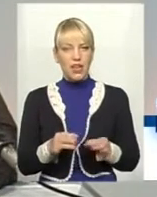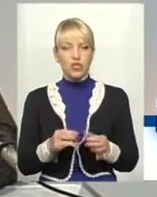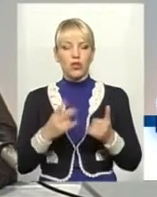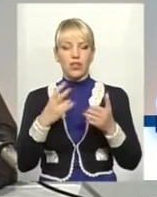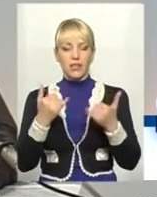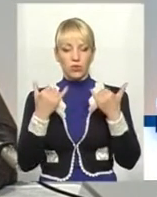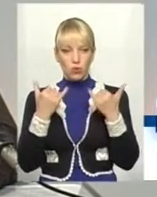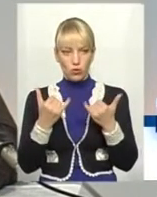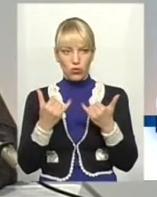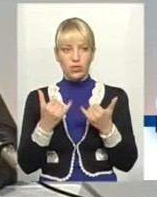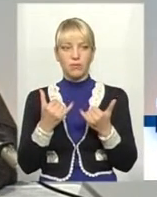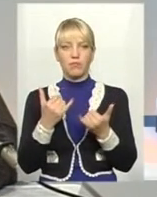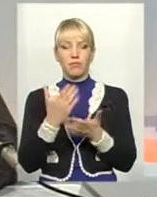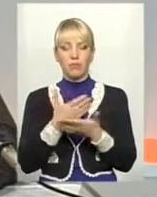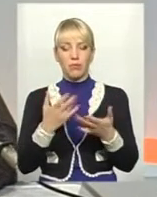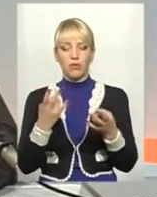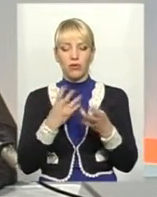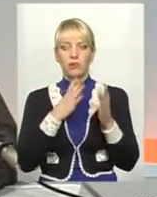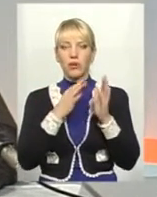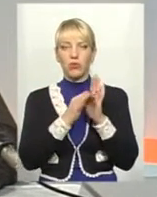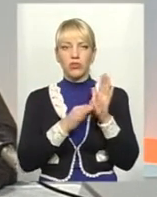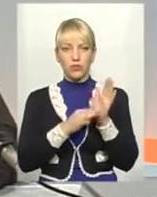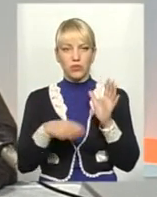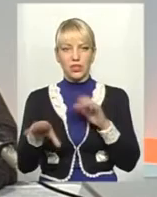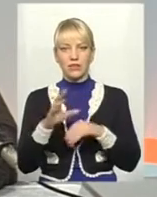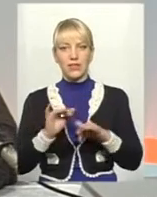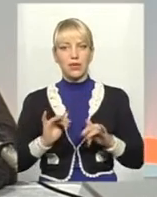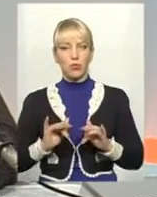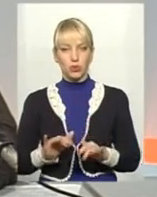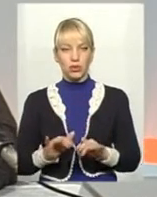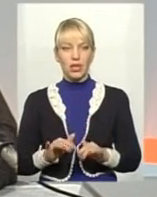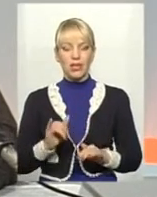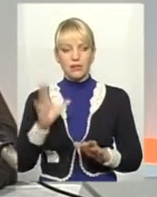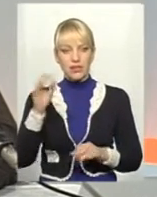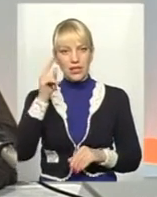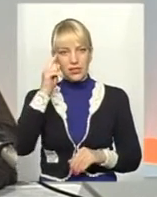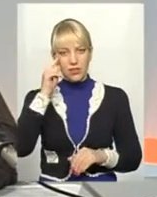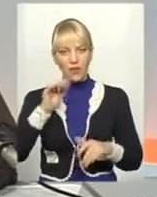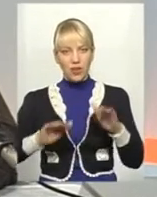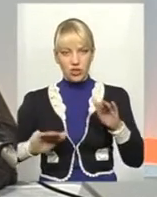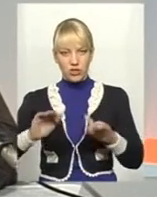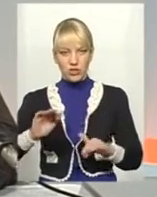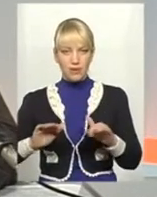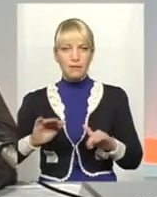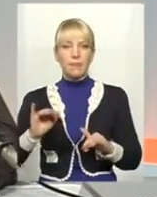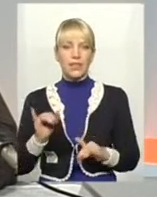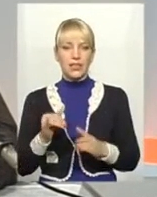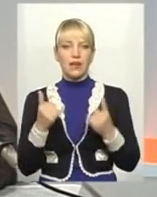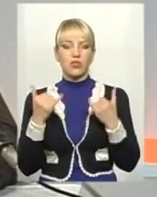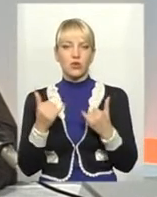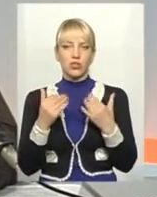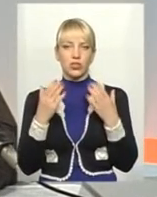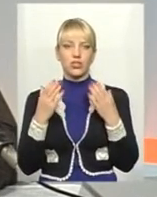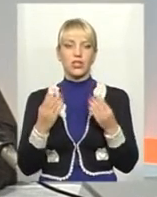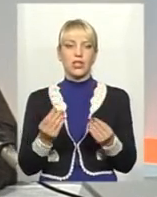аж ми маємо можливість переоцінити всі події, ось, все зважити. І на сьогоднішній